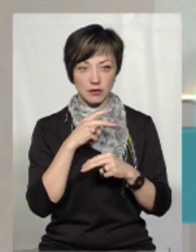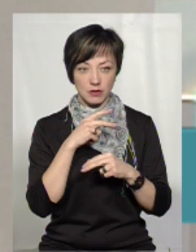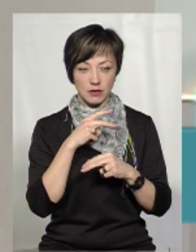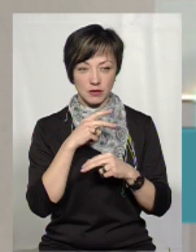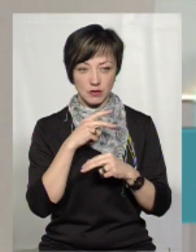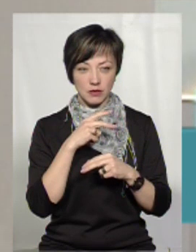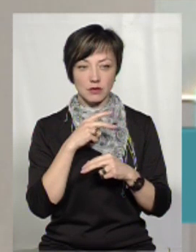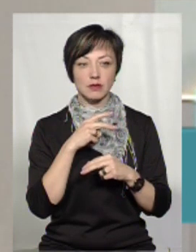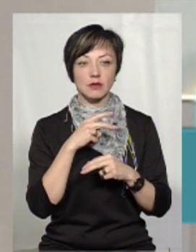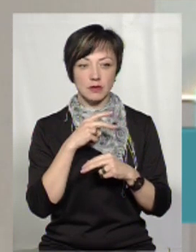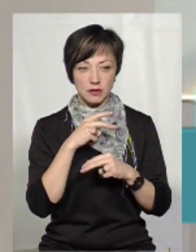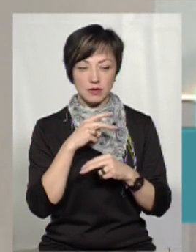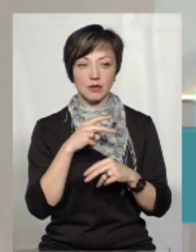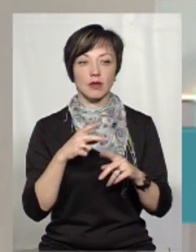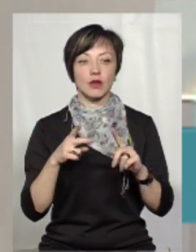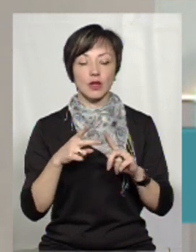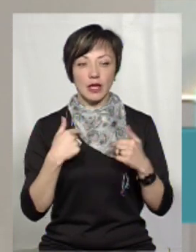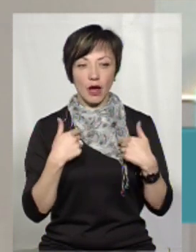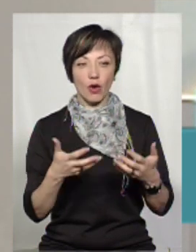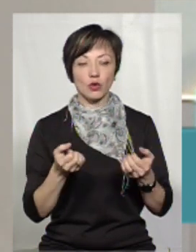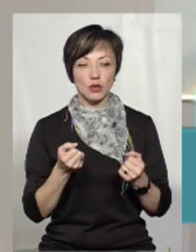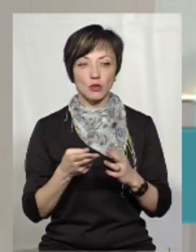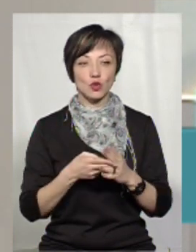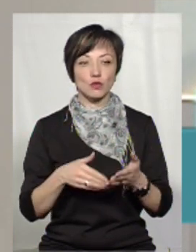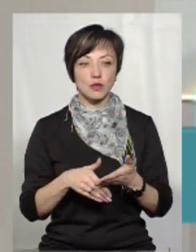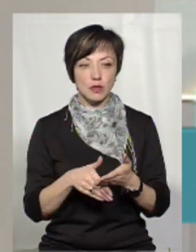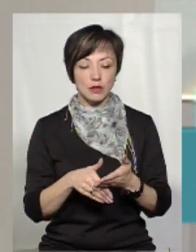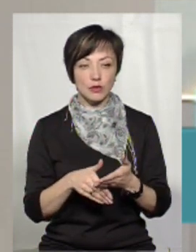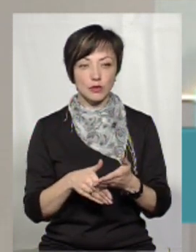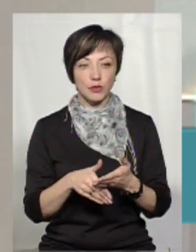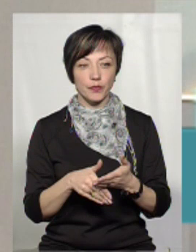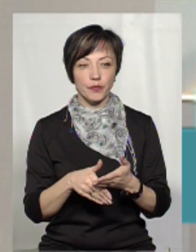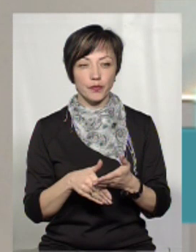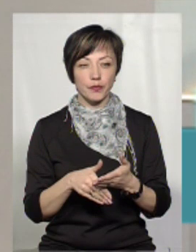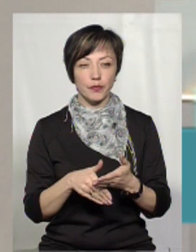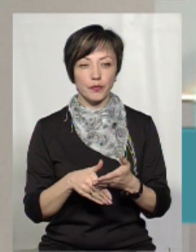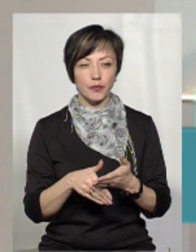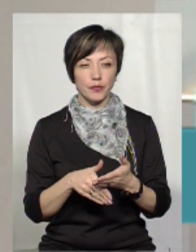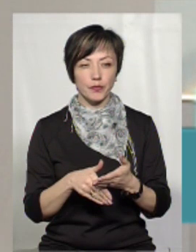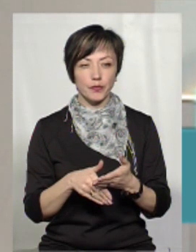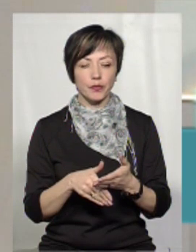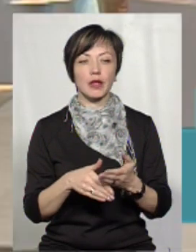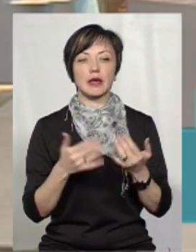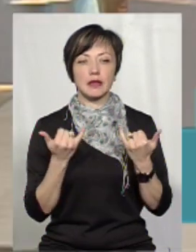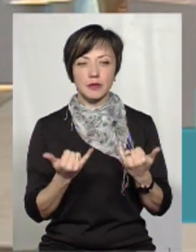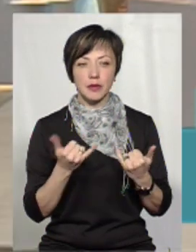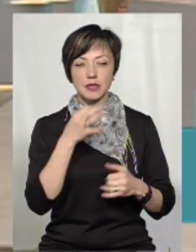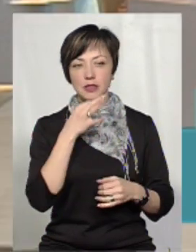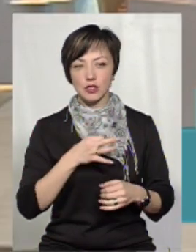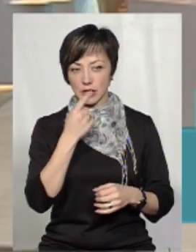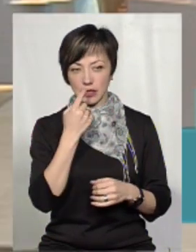Ну, ми сьогодні... Тобто, так, так, так. Я отримую субсидії на мене? Так, ніхто. Ти вам скажіть, будь ласка,